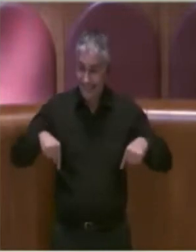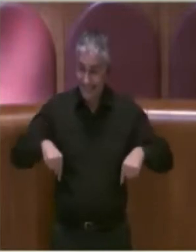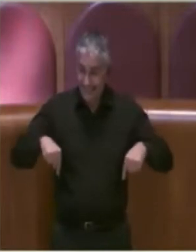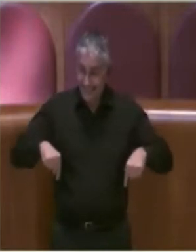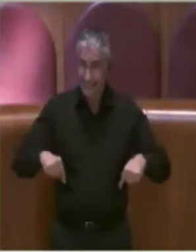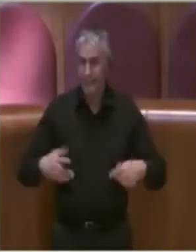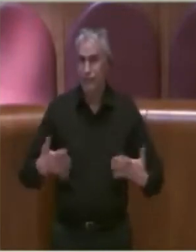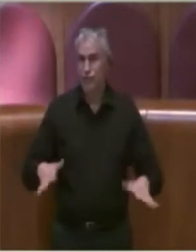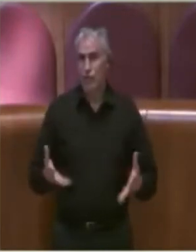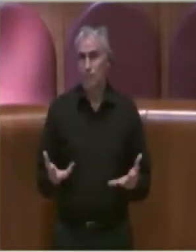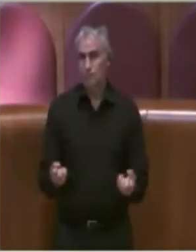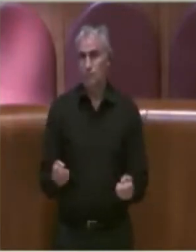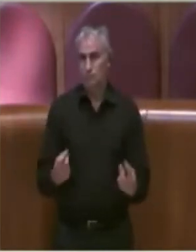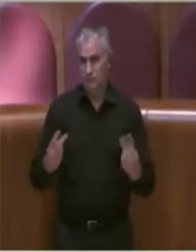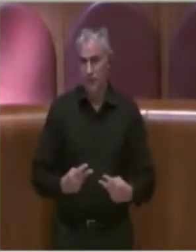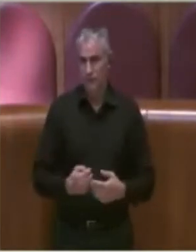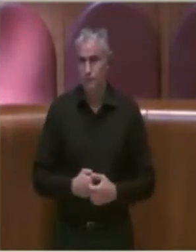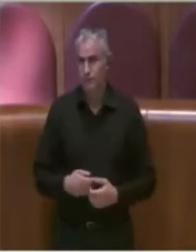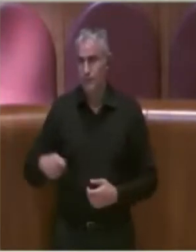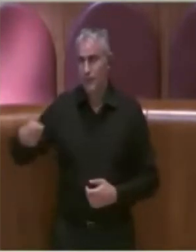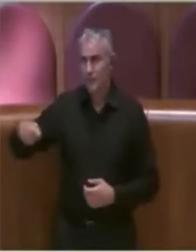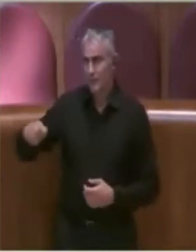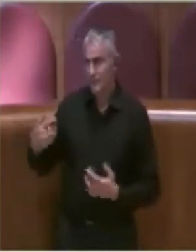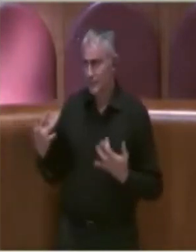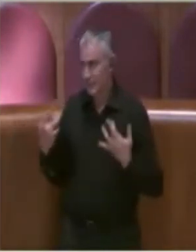concretezza Grazie Presidente